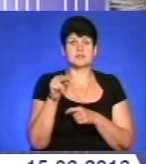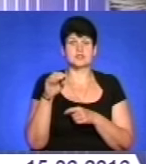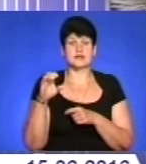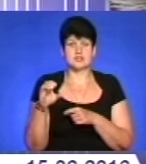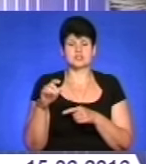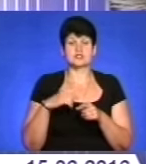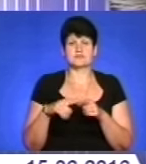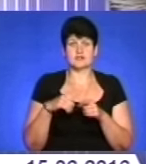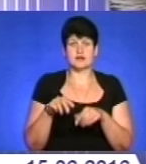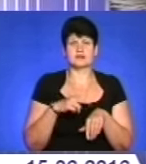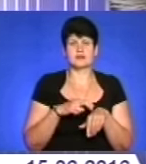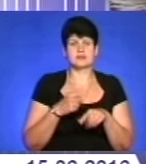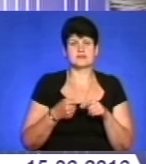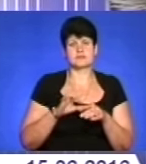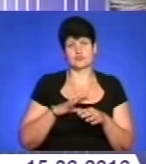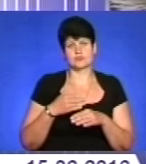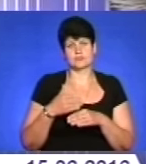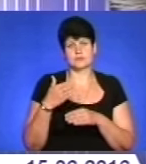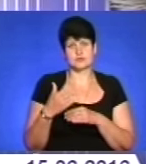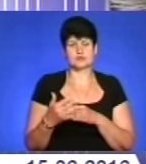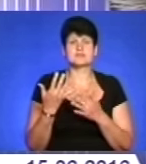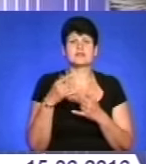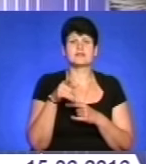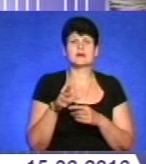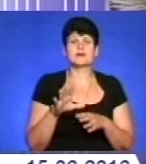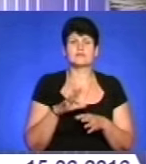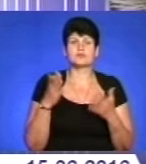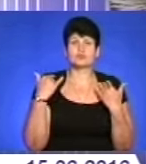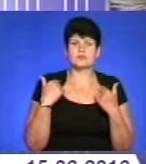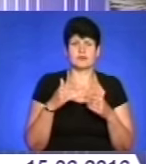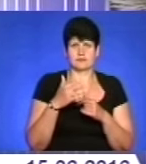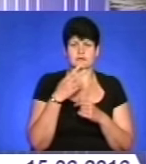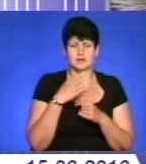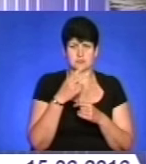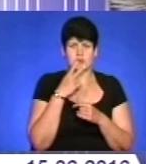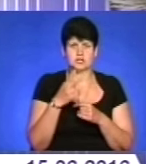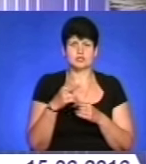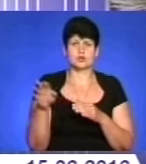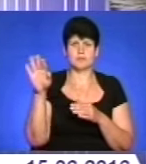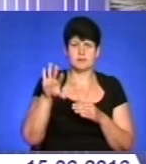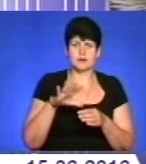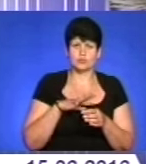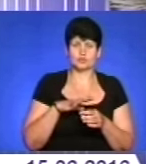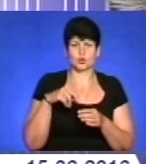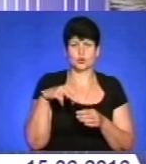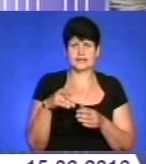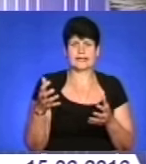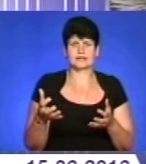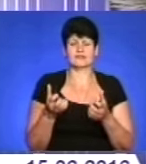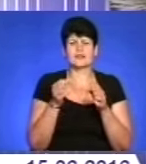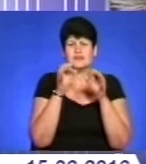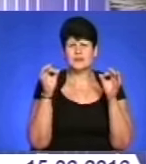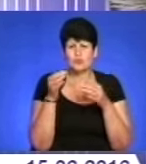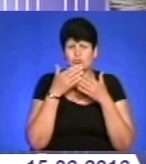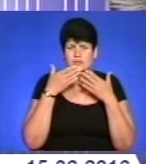але що це вже було пізно. А ви скільки часу там відпочивали, не бачили, щоб на березі ходили якісь рятувальники, якісь служби?